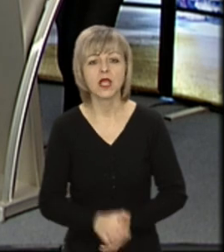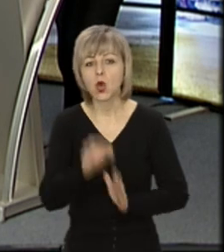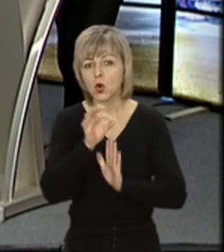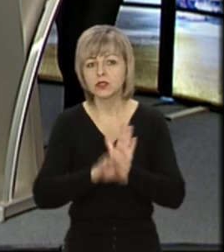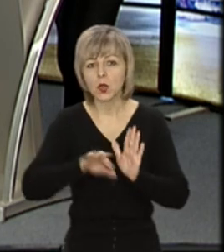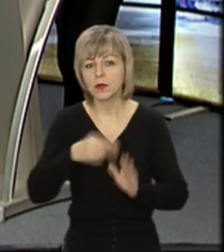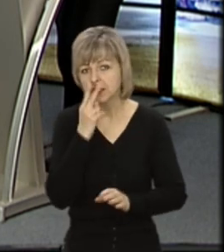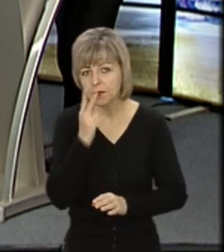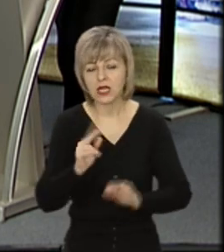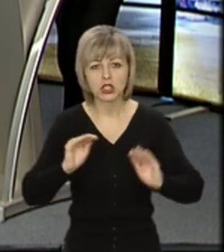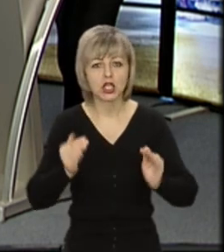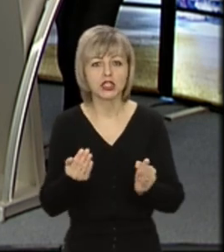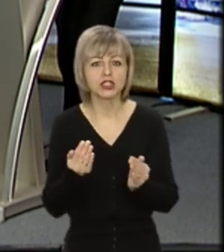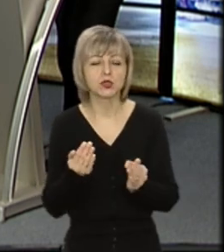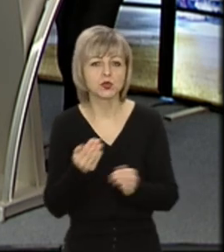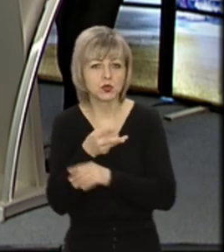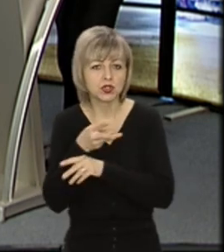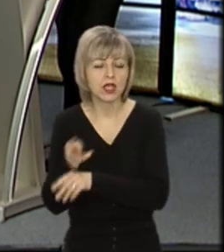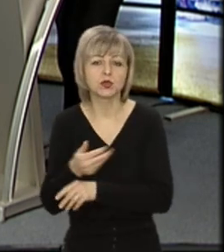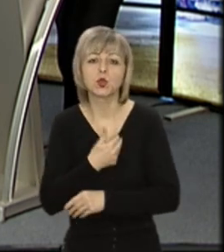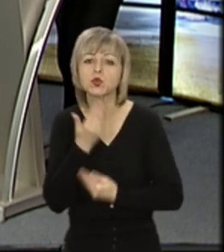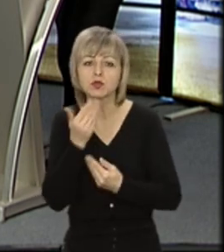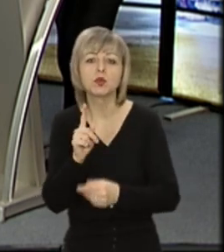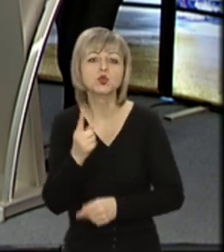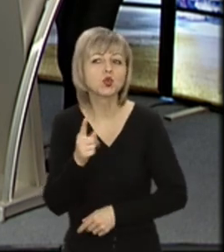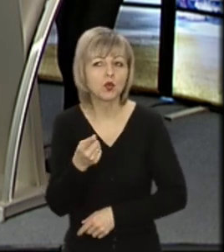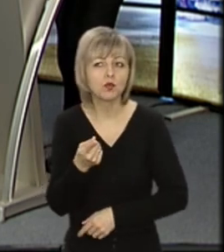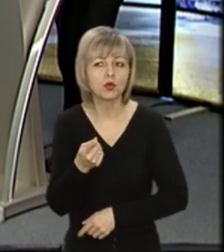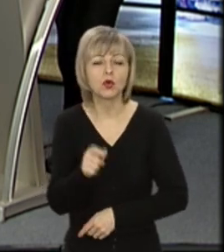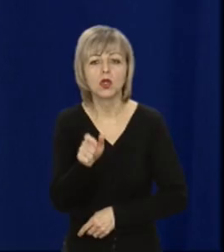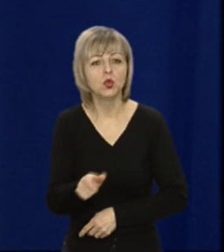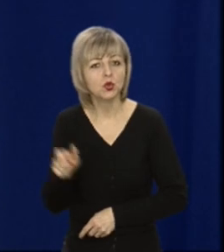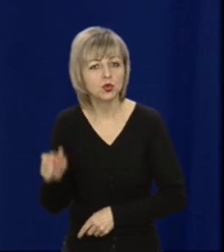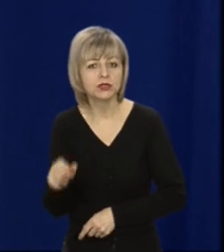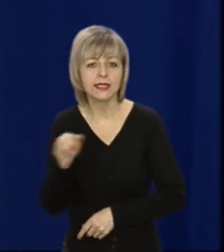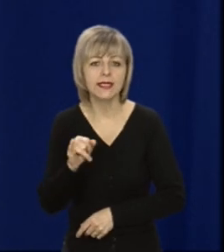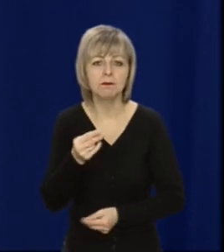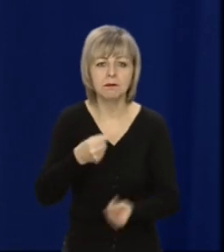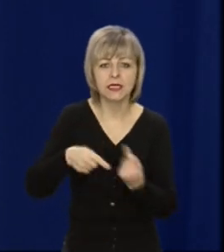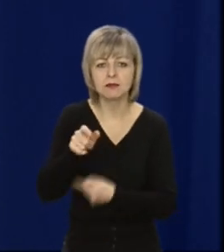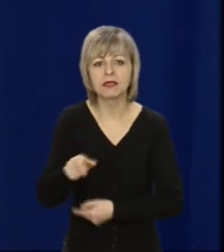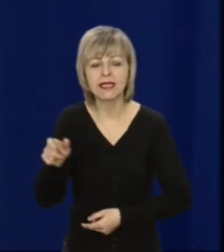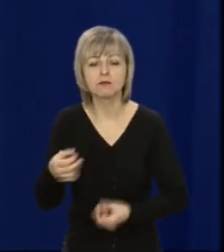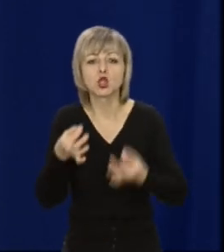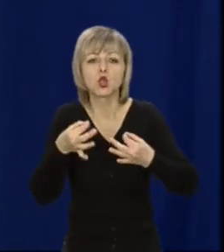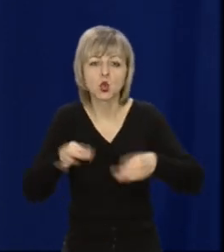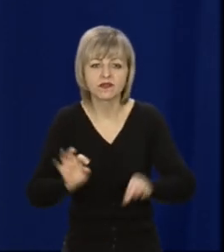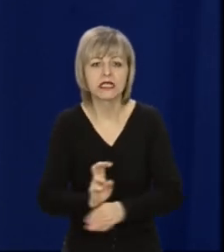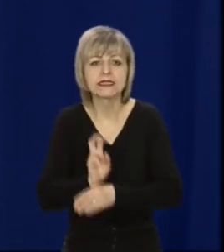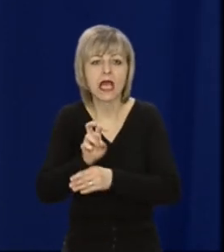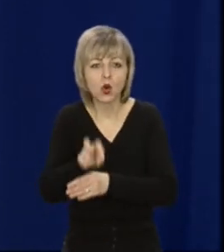Одразу після перегляду сюжету хочу запитати у вас, чому все ж таки люди та підприємці дозволяють